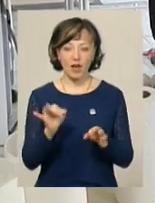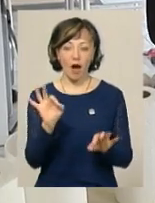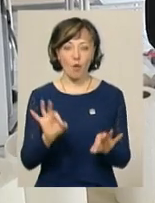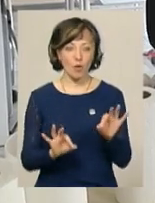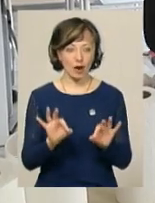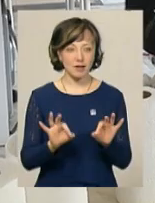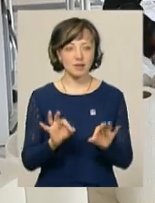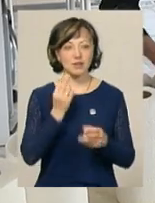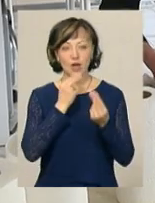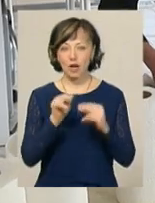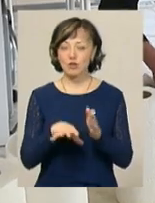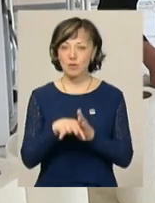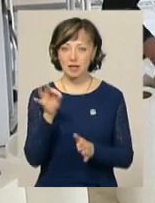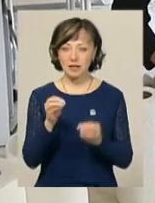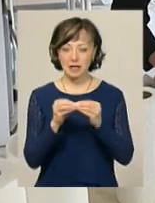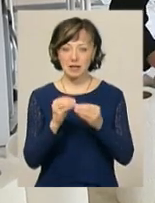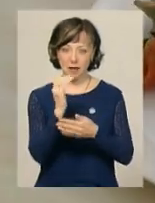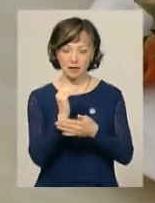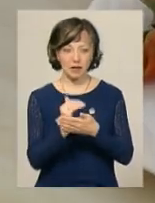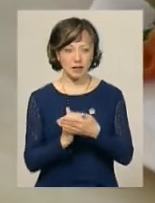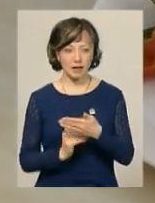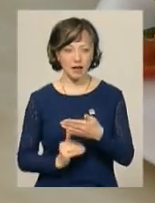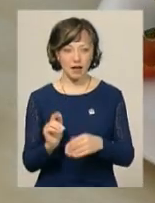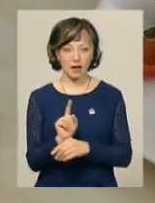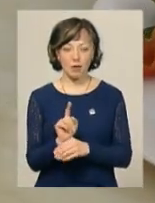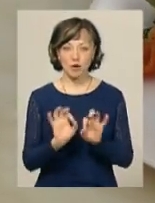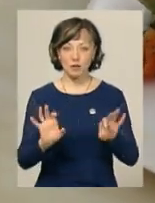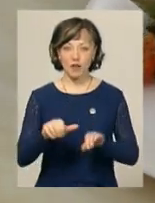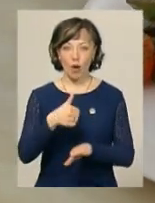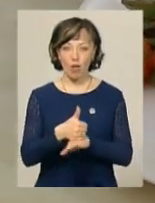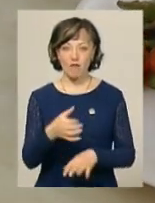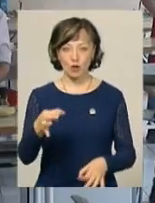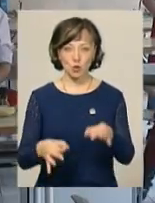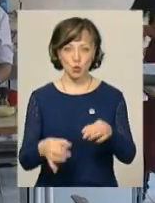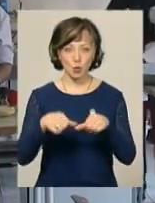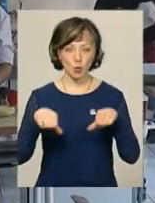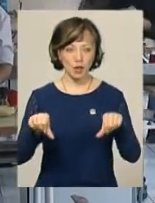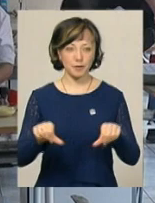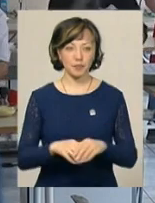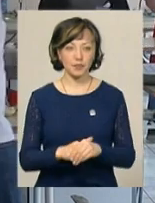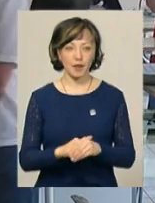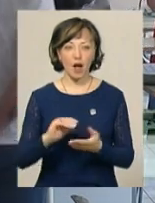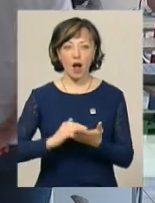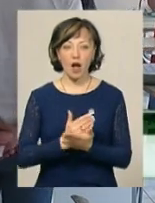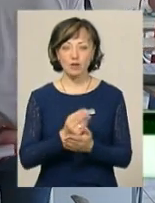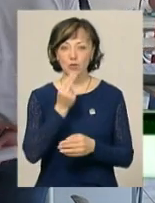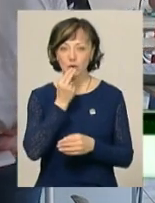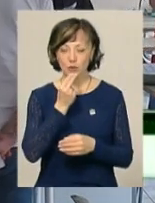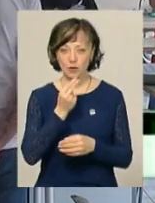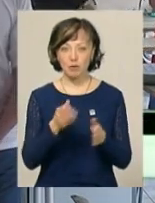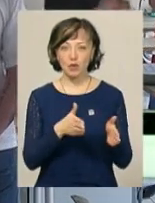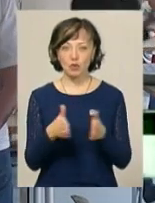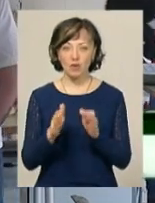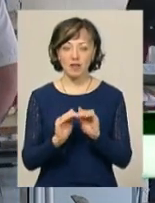акуратність. Кращих обратимуть за десятком критеріїв, розповідає голова журі Олена Потова. Качество продуктів. Якість продуктів,